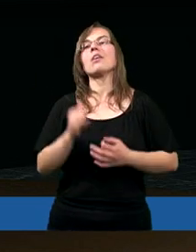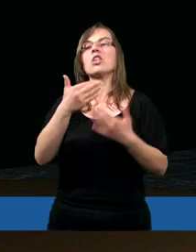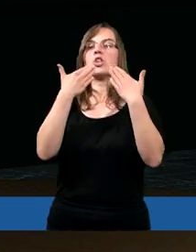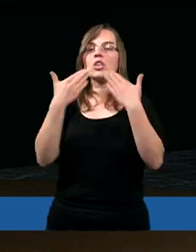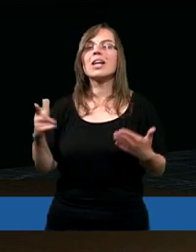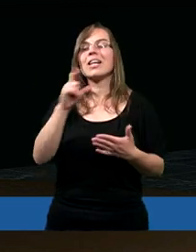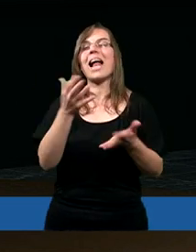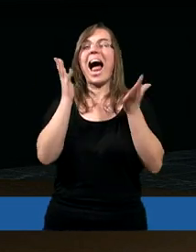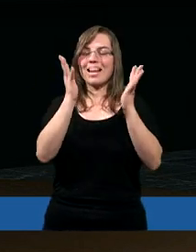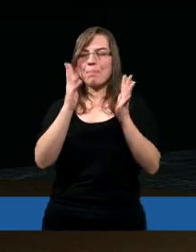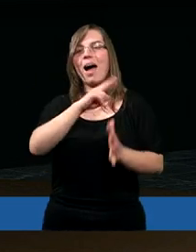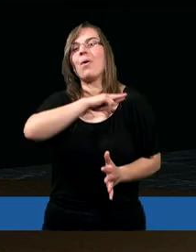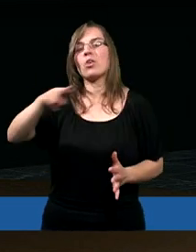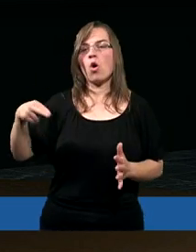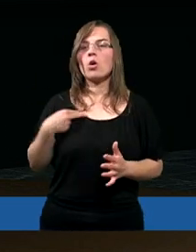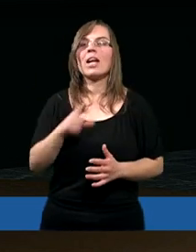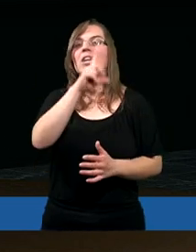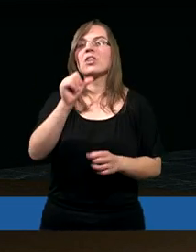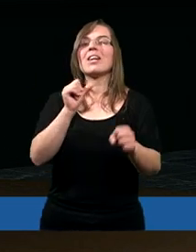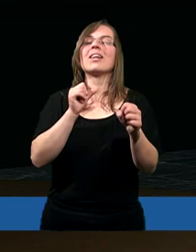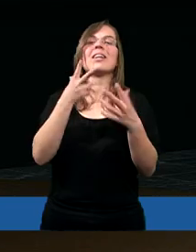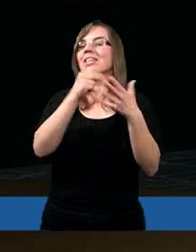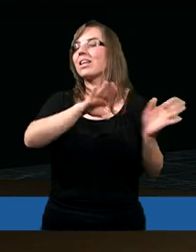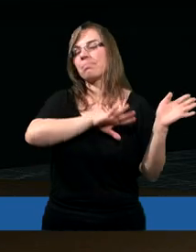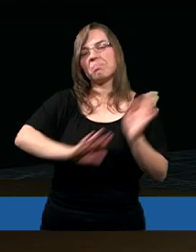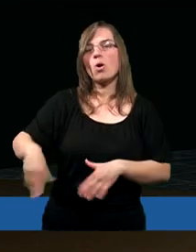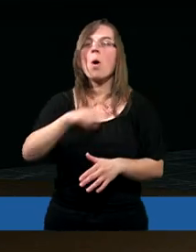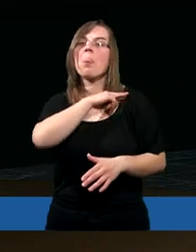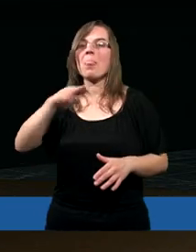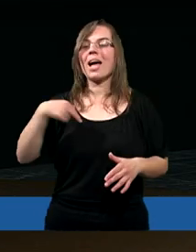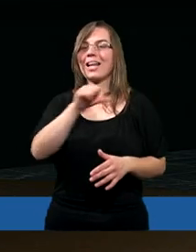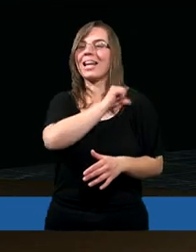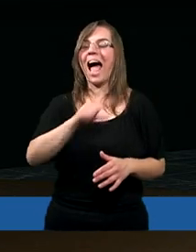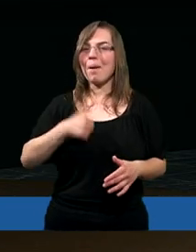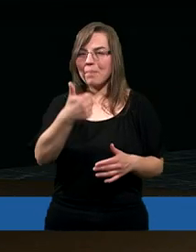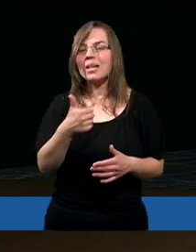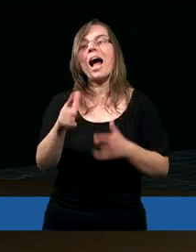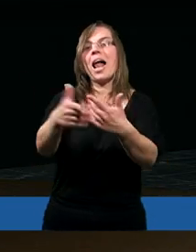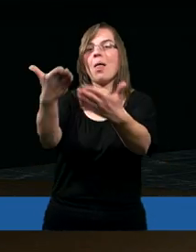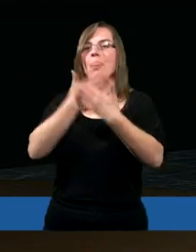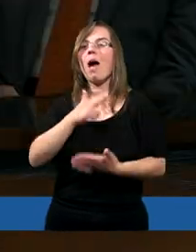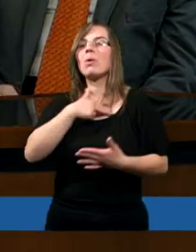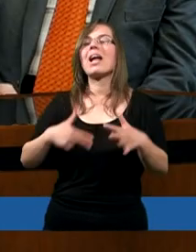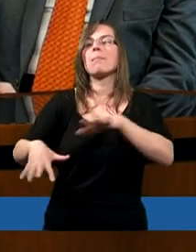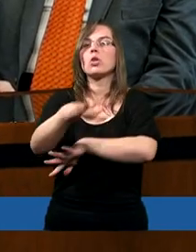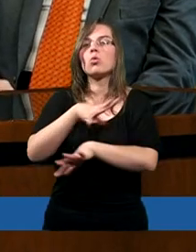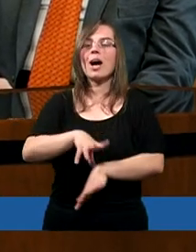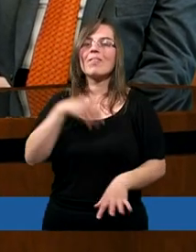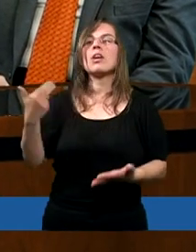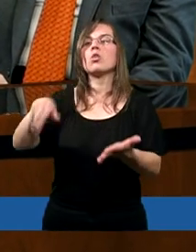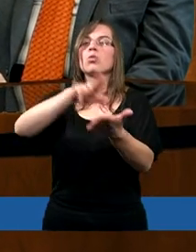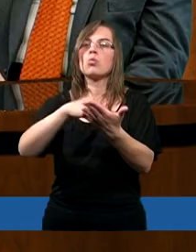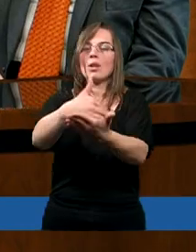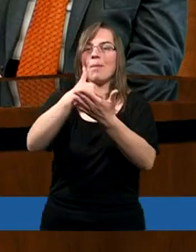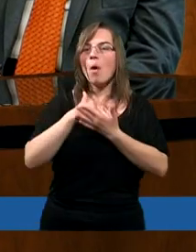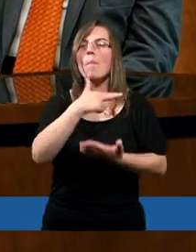Dziękujemy, że zadbałeś o nas, że nie zostawiłeś nas samymi, ale dałeś nam Ducha Świętego,